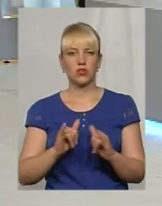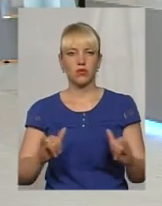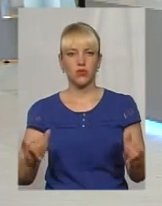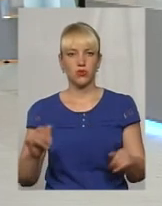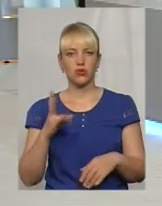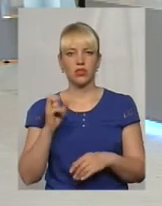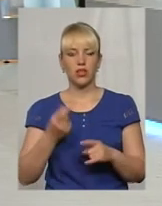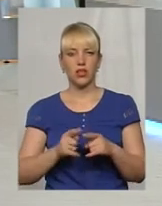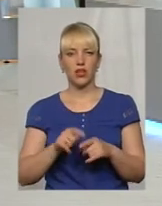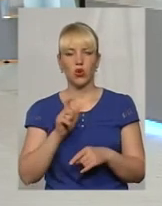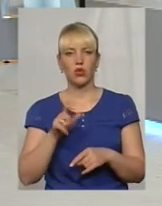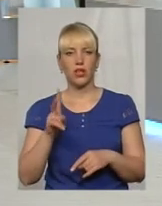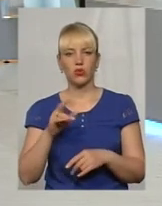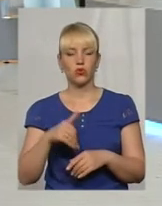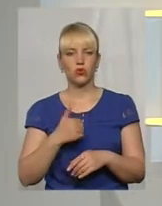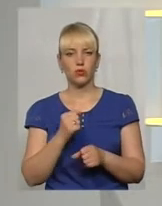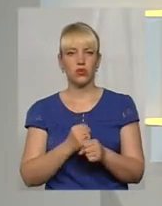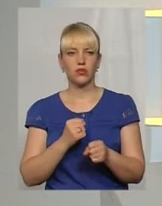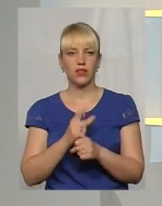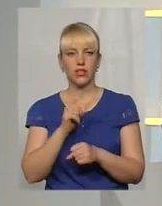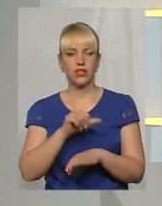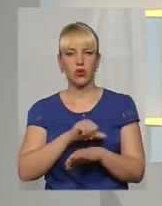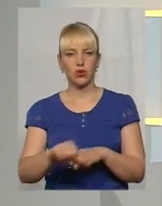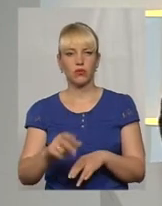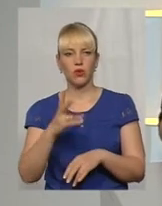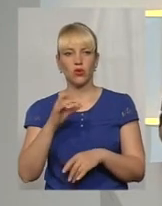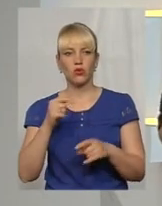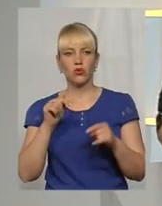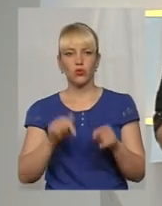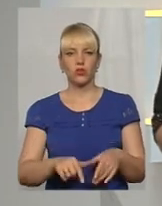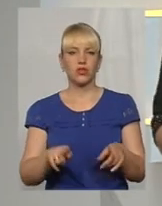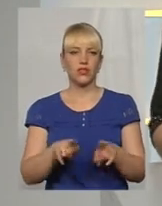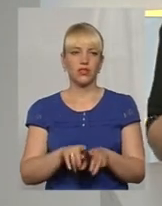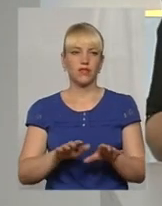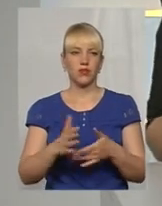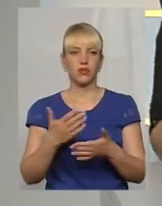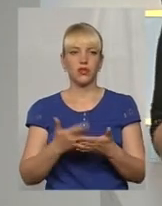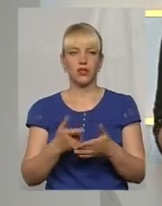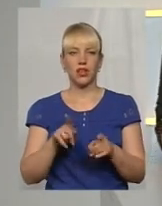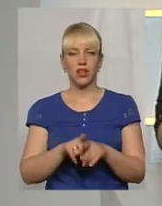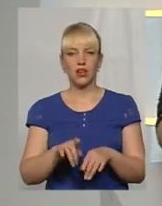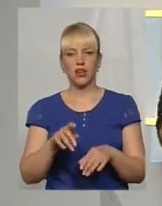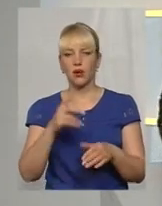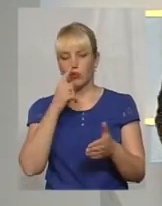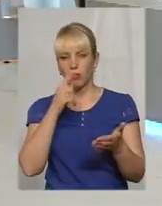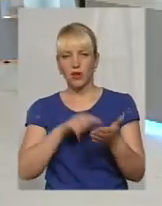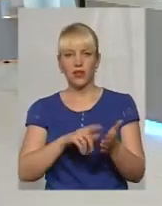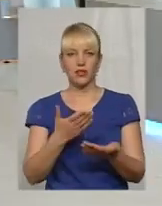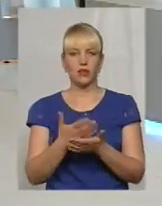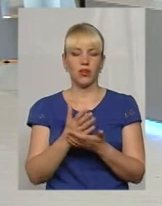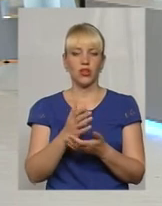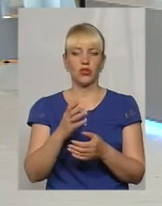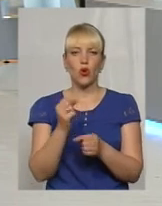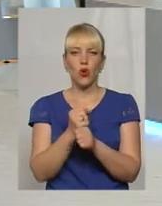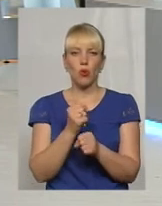на тих людей, які хочуть працювати за кордоном. Але, ну, от тут такий випадок вийшло, така крута робота десь підвернулась, і от